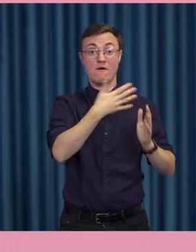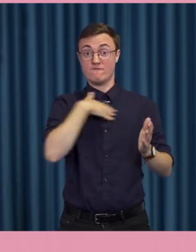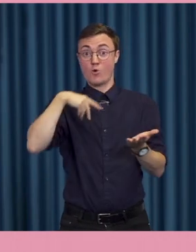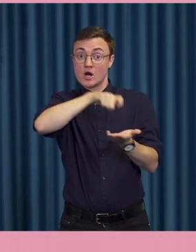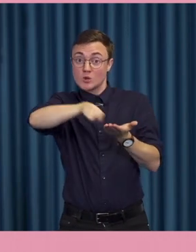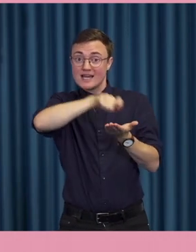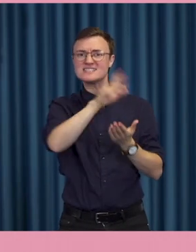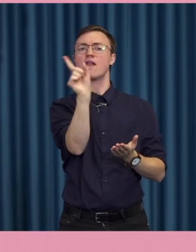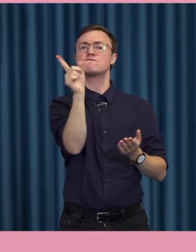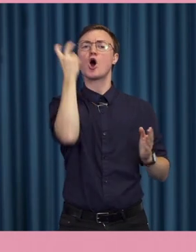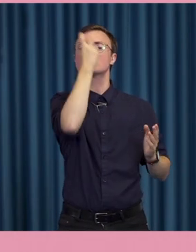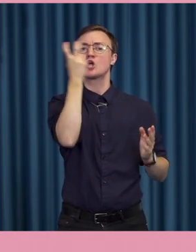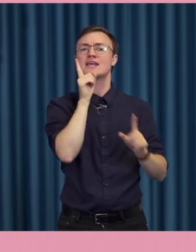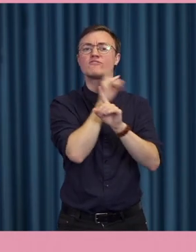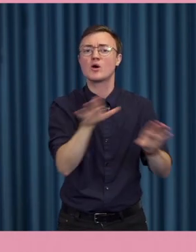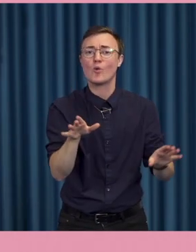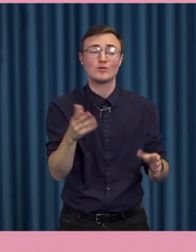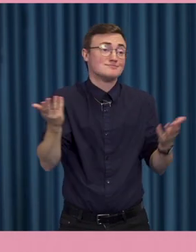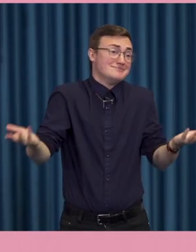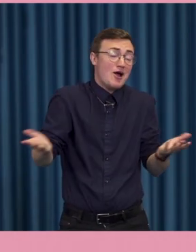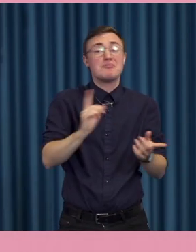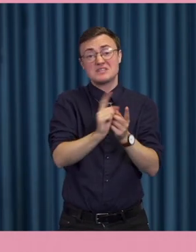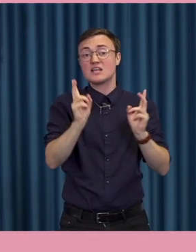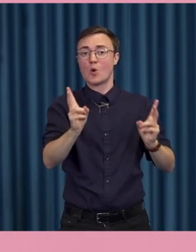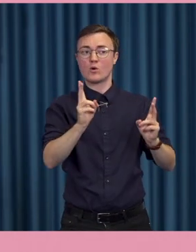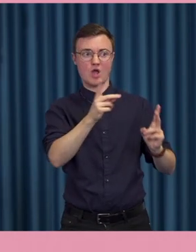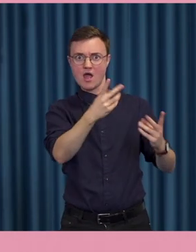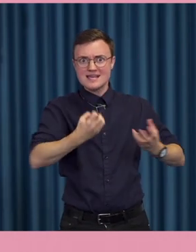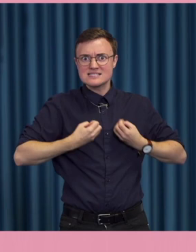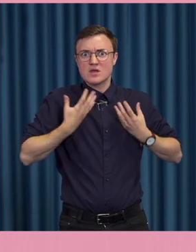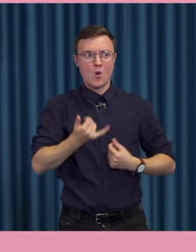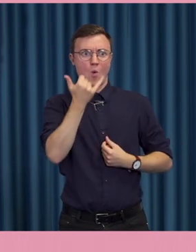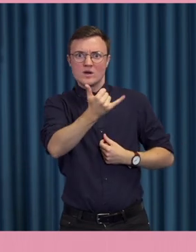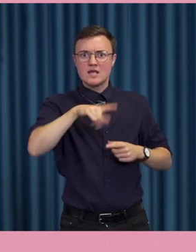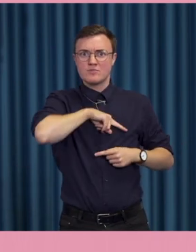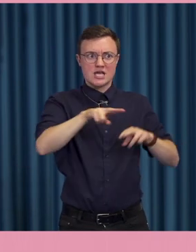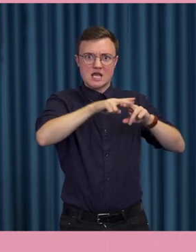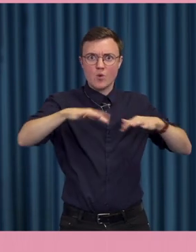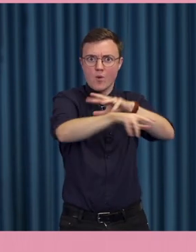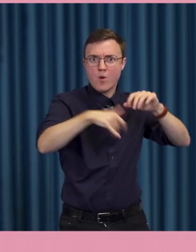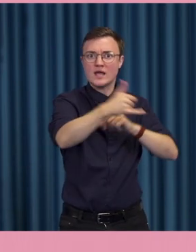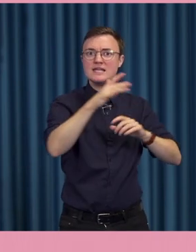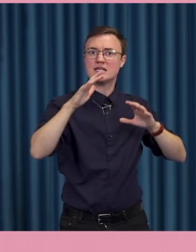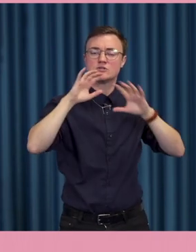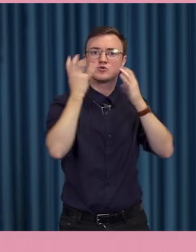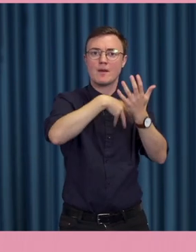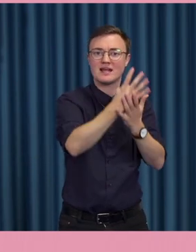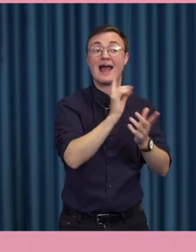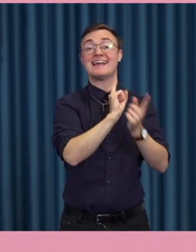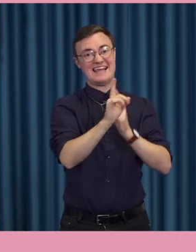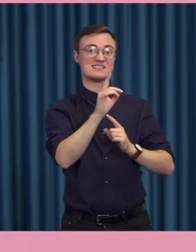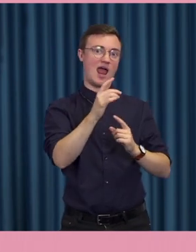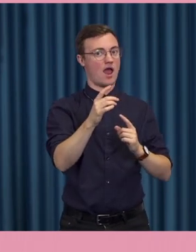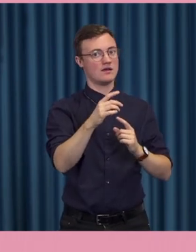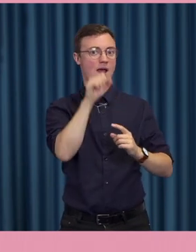information någonstans? Ja, de kanske också blir inspirerade av opinionen online. De kanske har fått de här mejlen. Och när